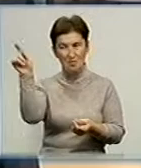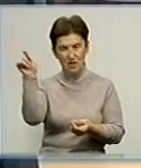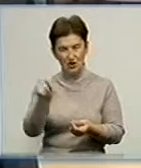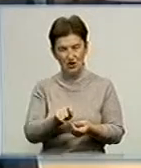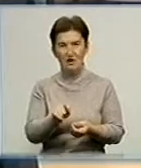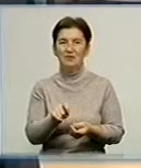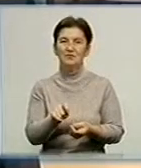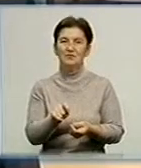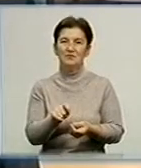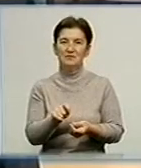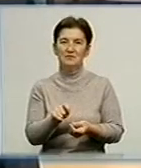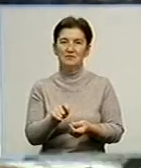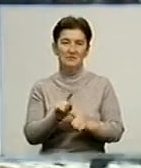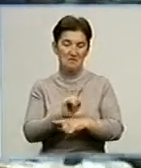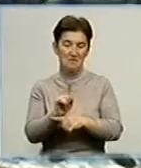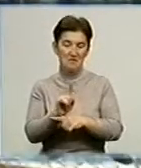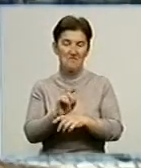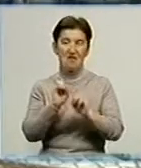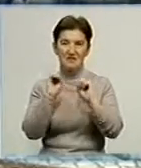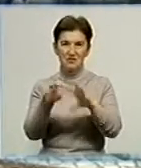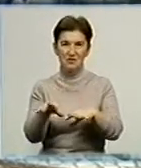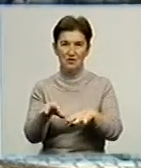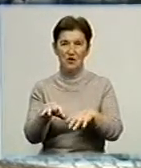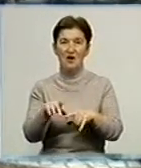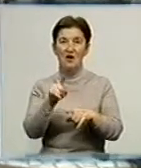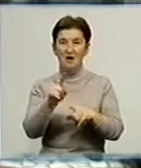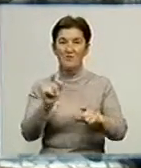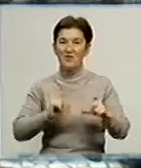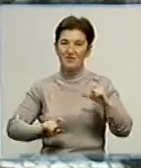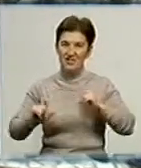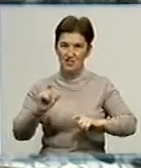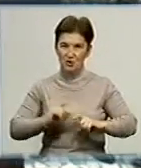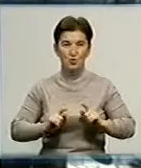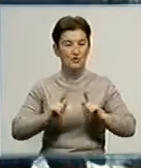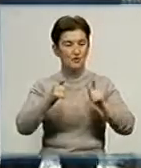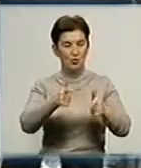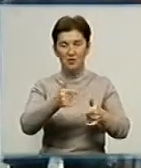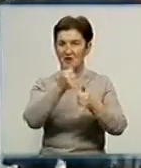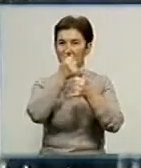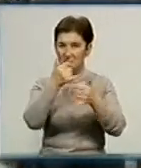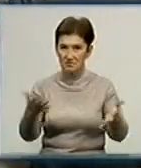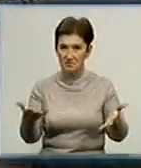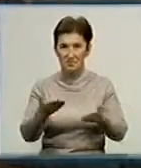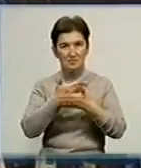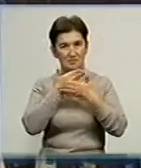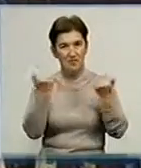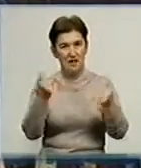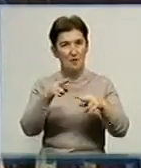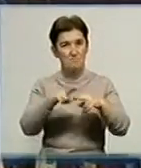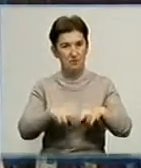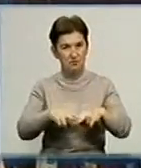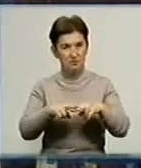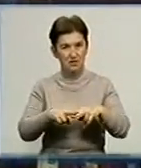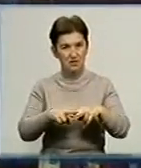І все нормально здав. Втім, в інститут засуджений вступити не зміг через відсутність паспорта. Допомогти